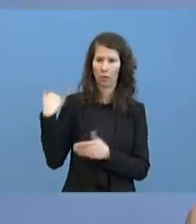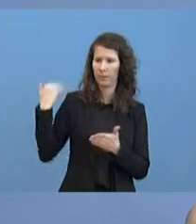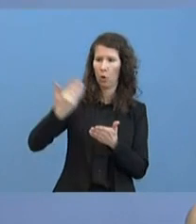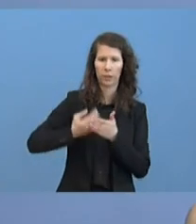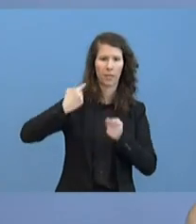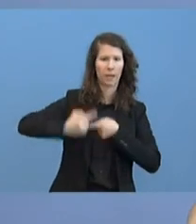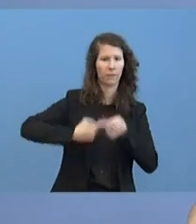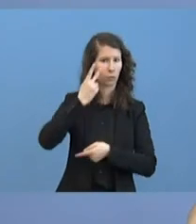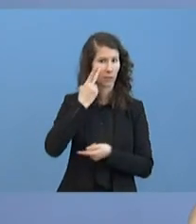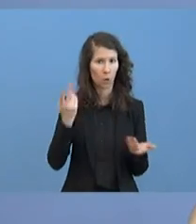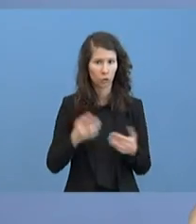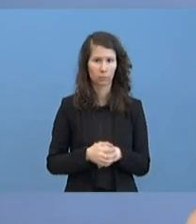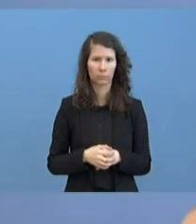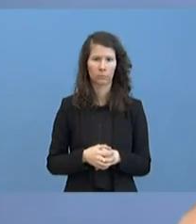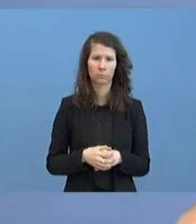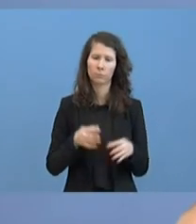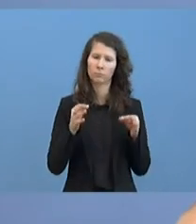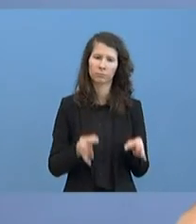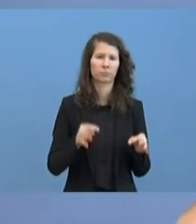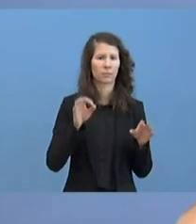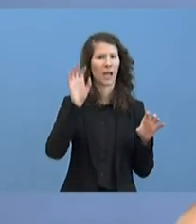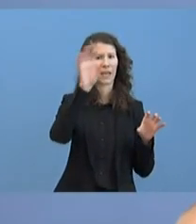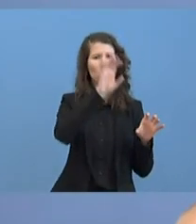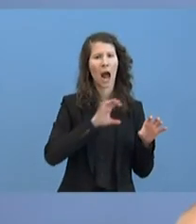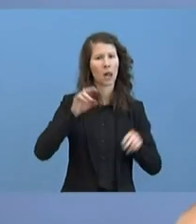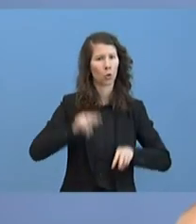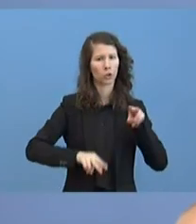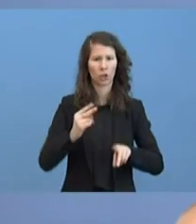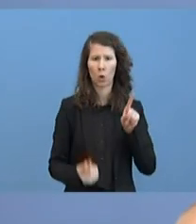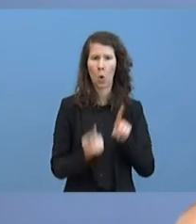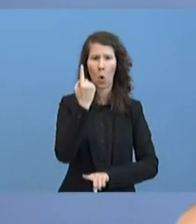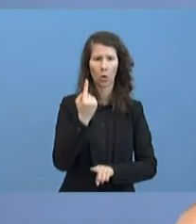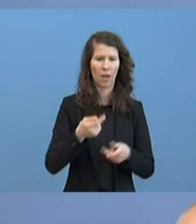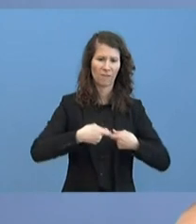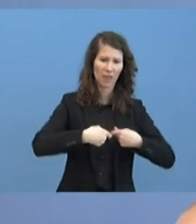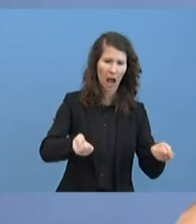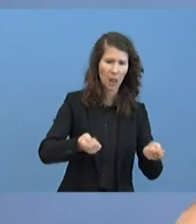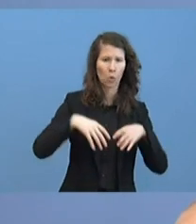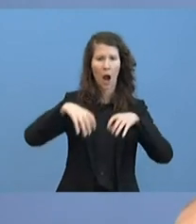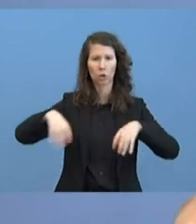es so große regionale Unterschiede gibt in Verteilung und Ausstattung der Kliniken?